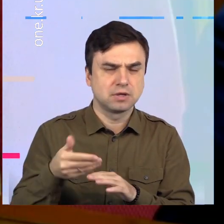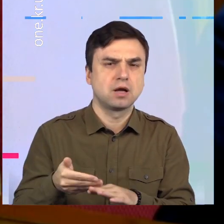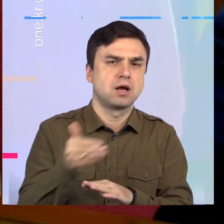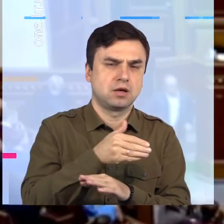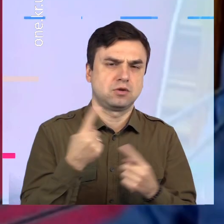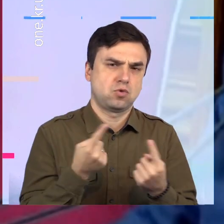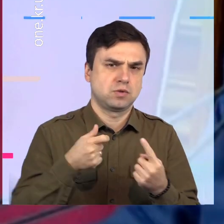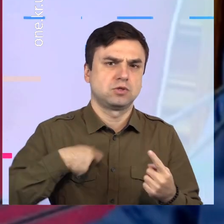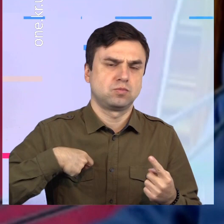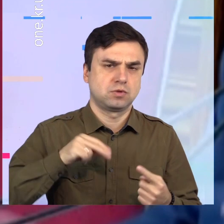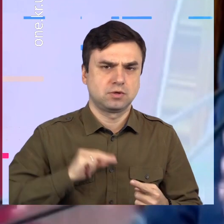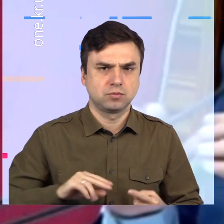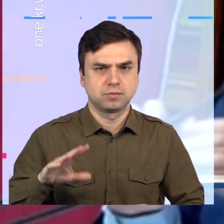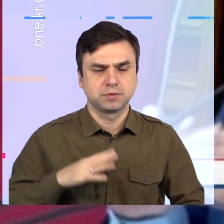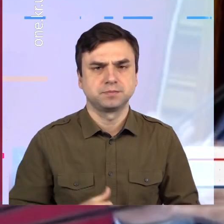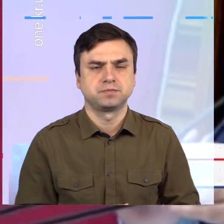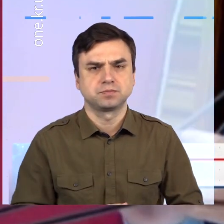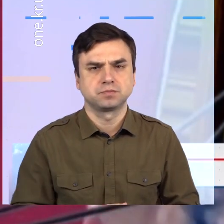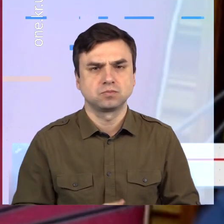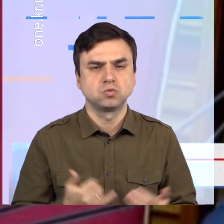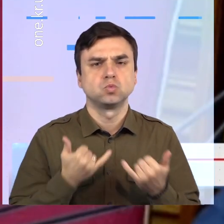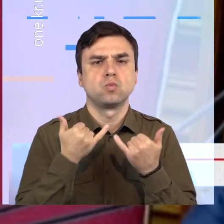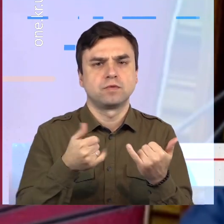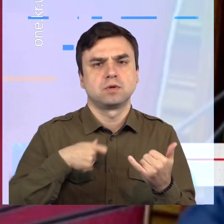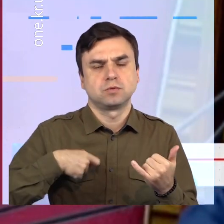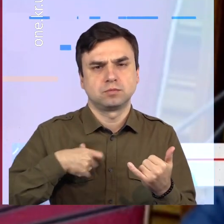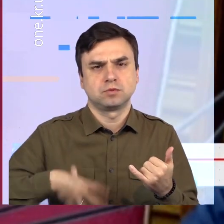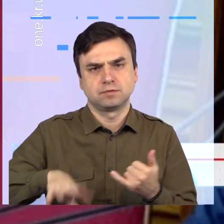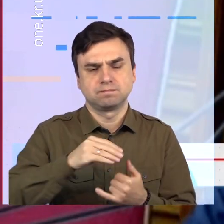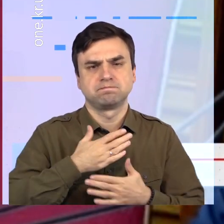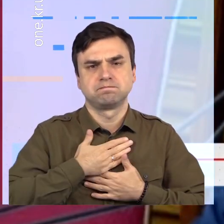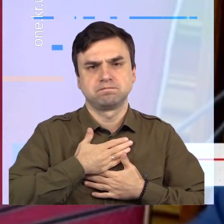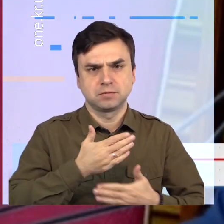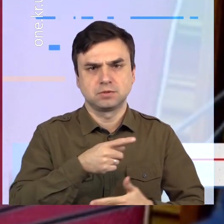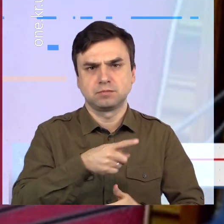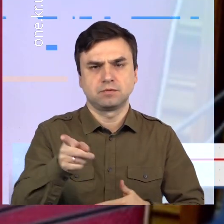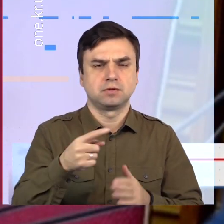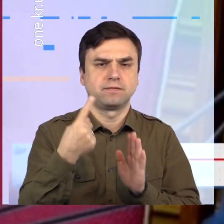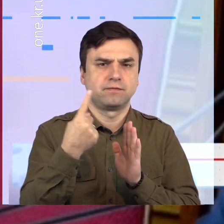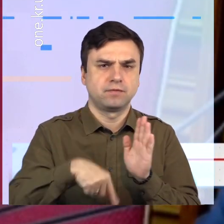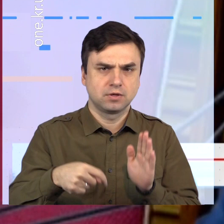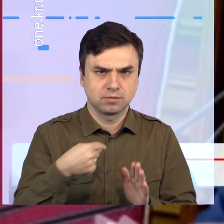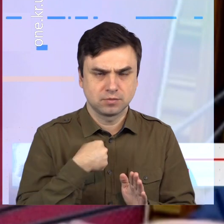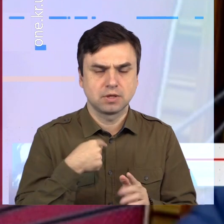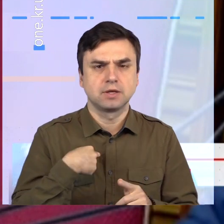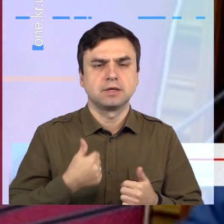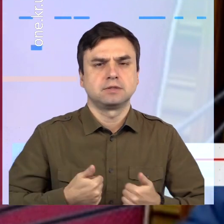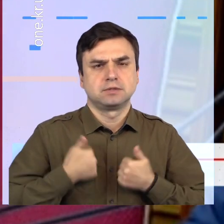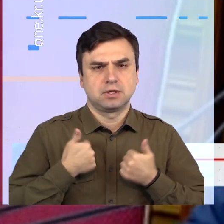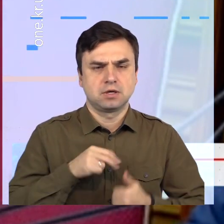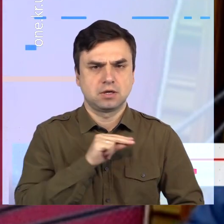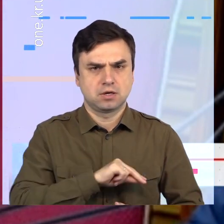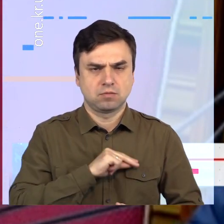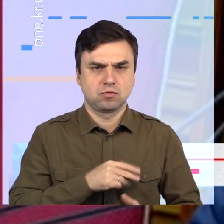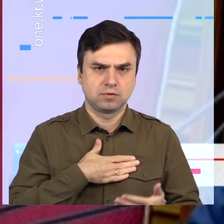народу». Вельми шановні колеги, щиро вдячний вам за таку високу довіру. Я постараюся зробити все,